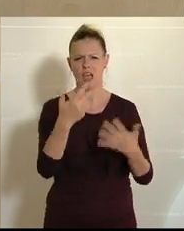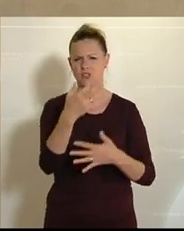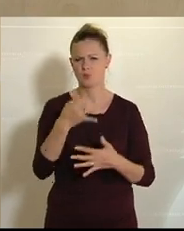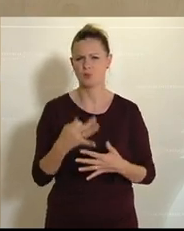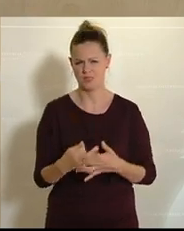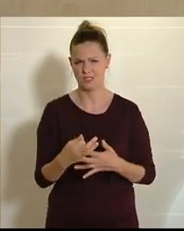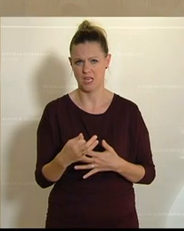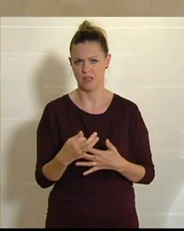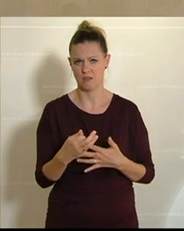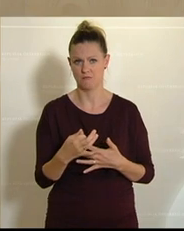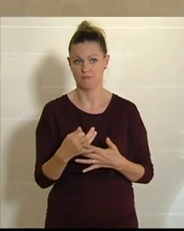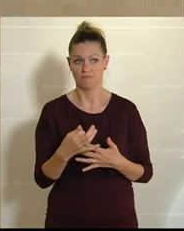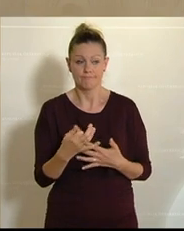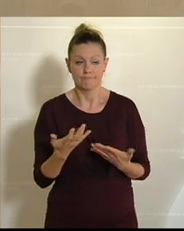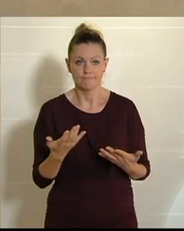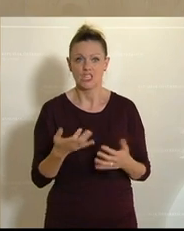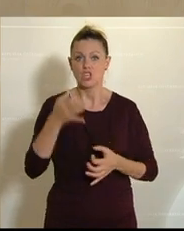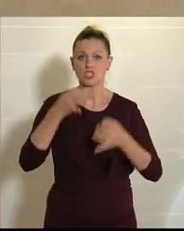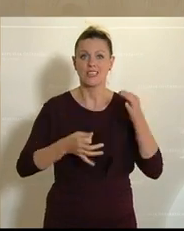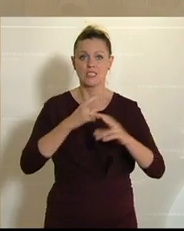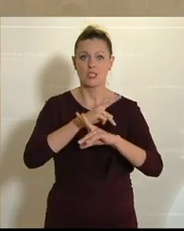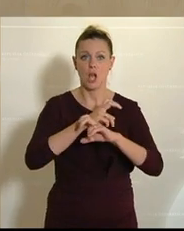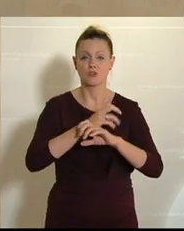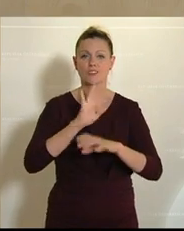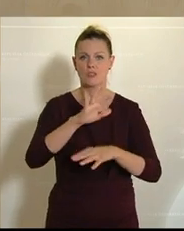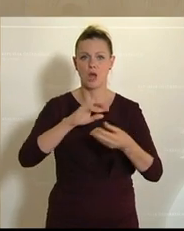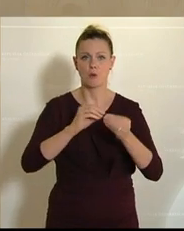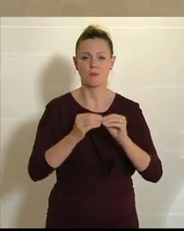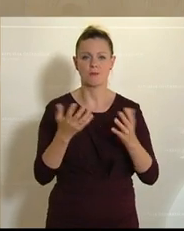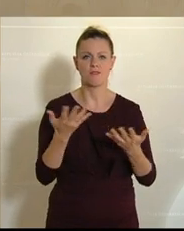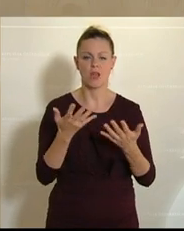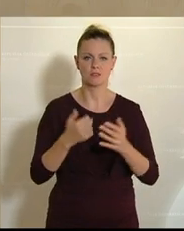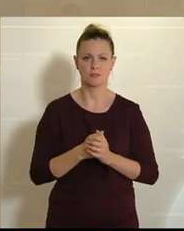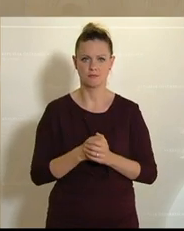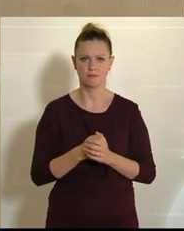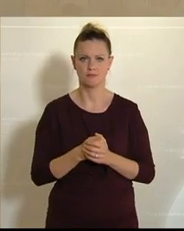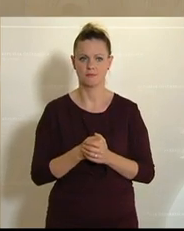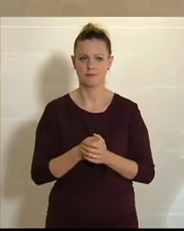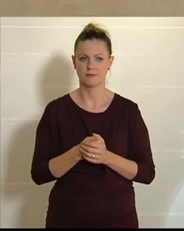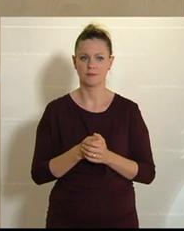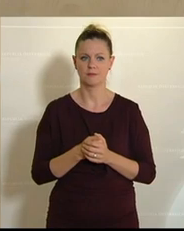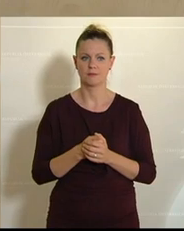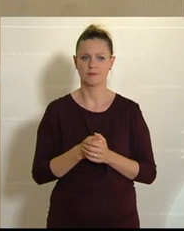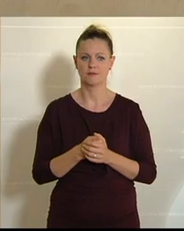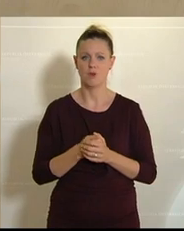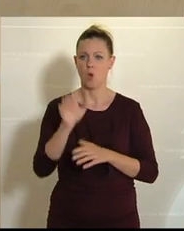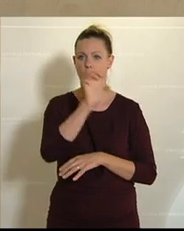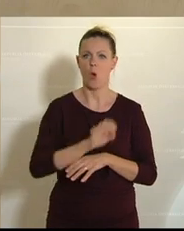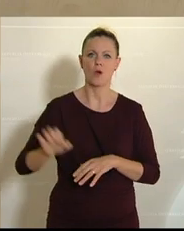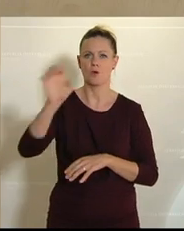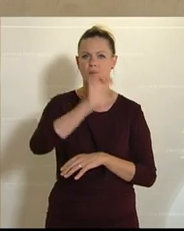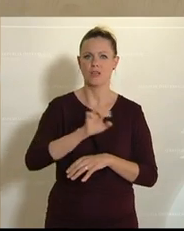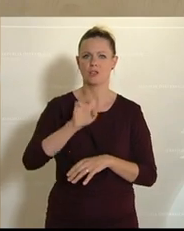Es ist unter anderem ein Problem für die Statistik Austria, dass sie anhand des europäischen